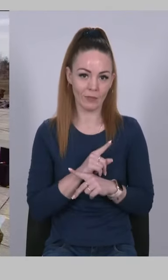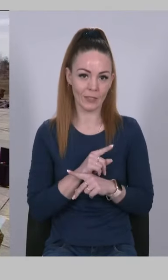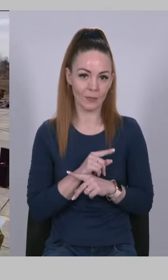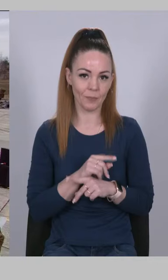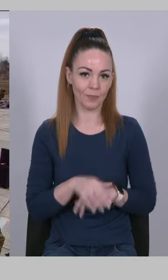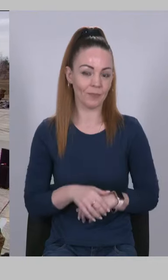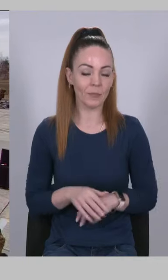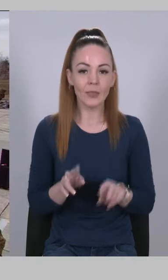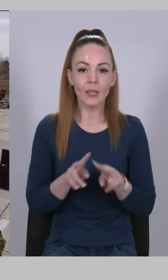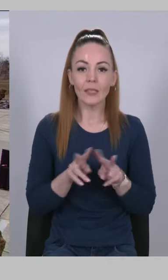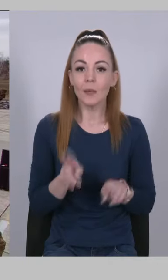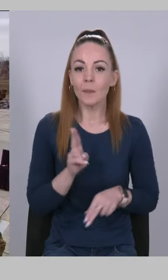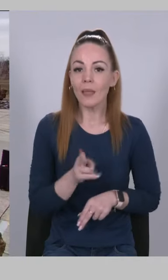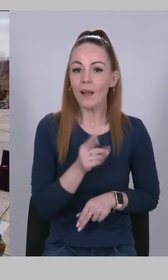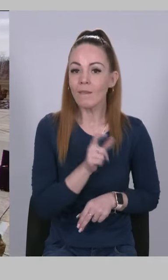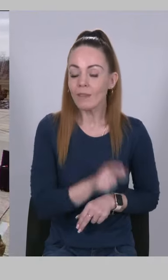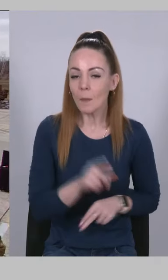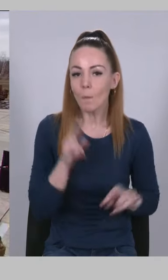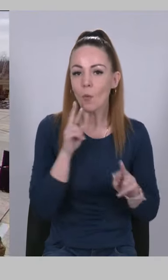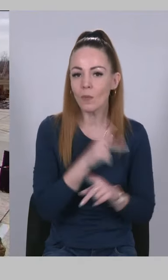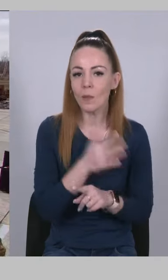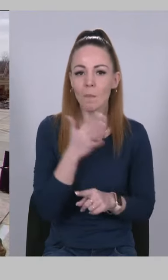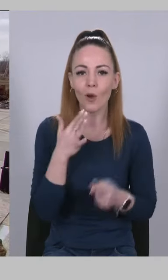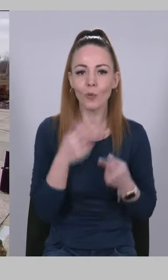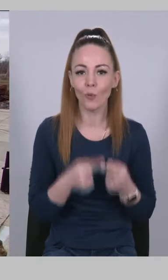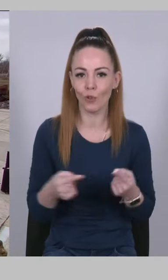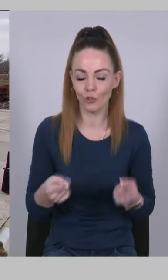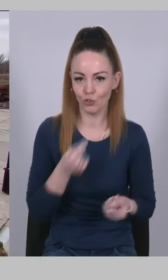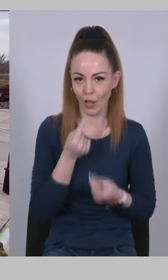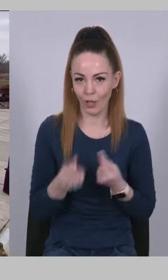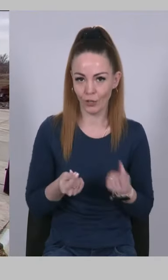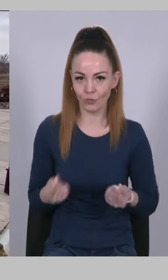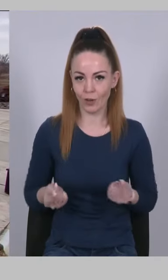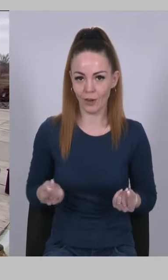Так само, як він помилявся у багатьох інших речах